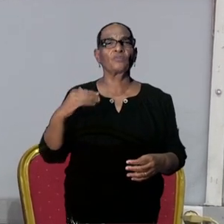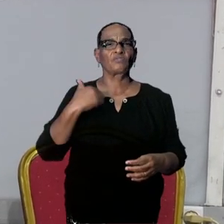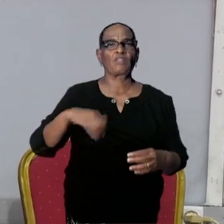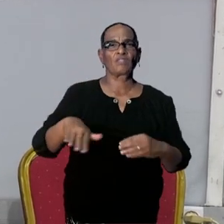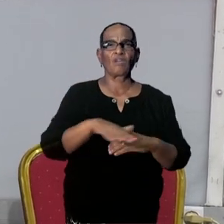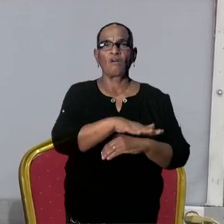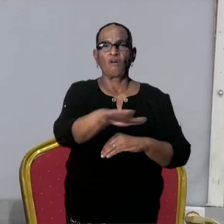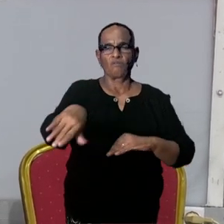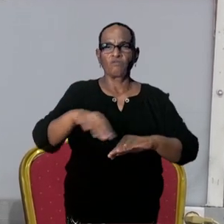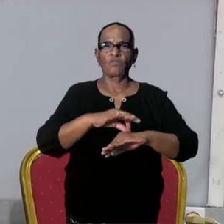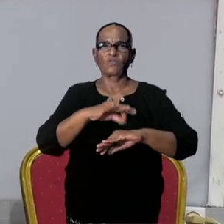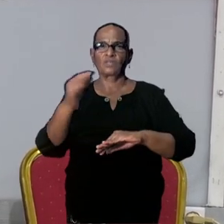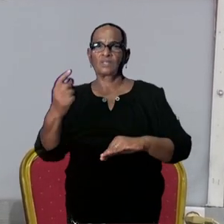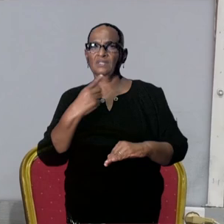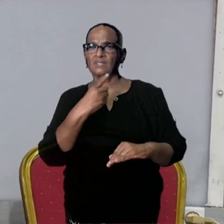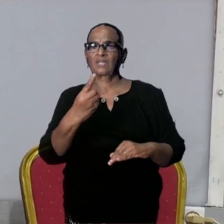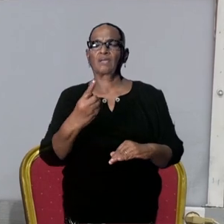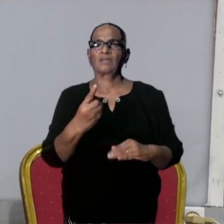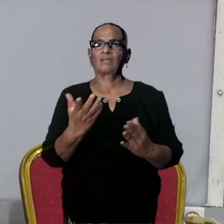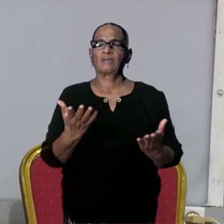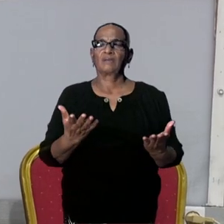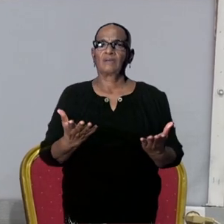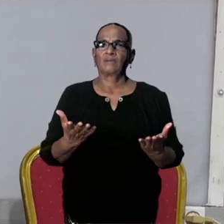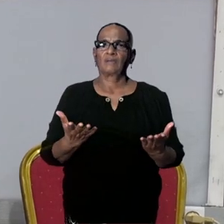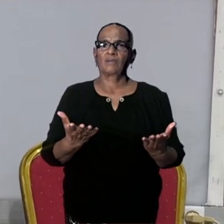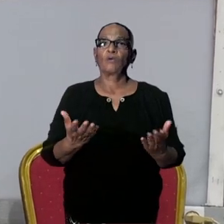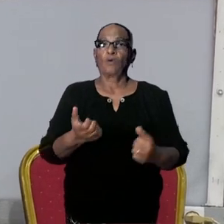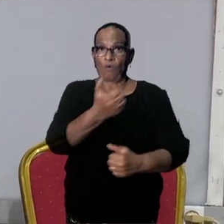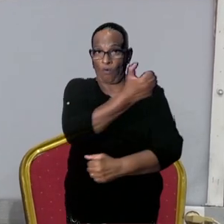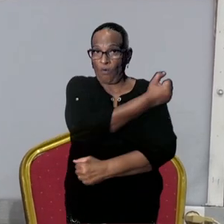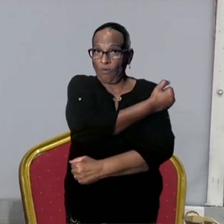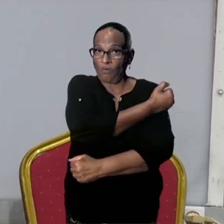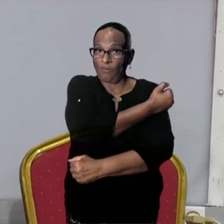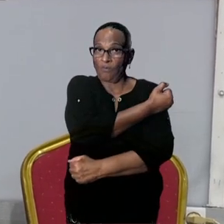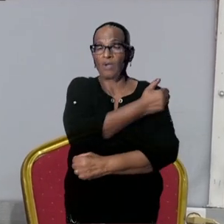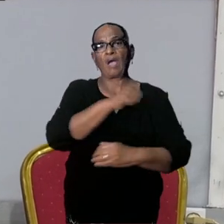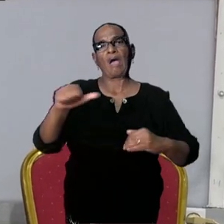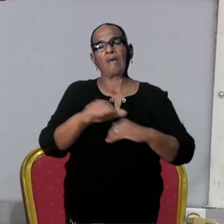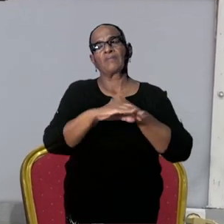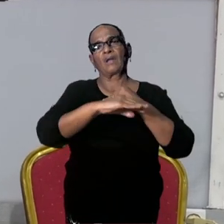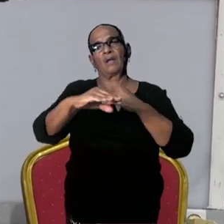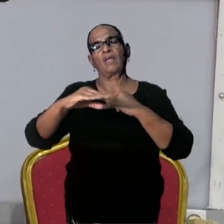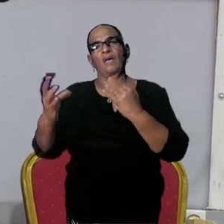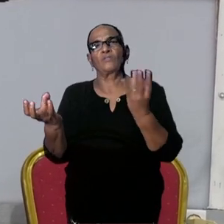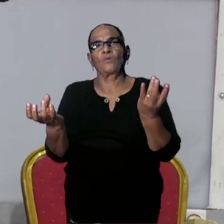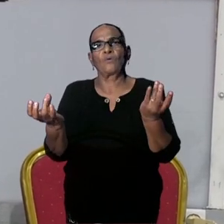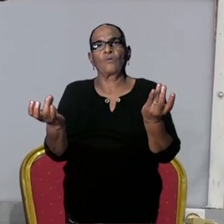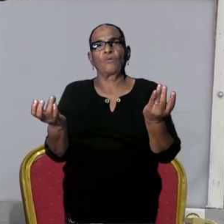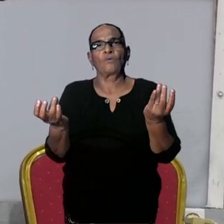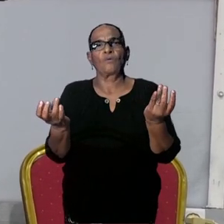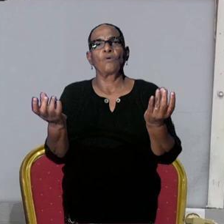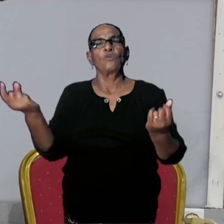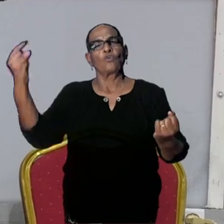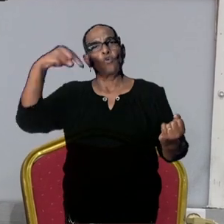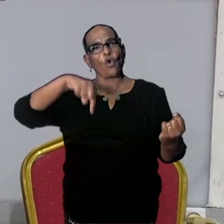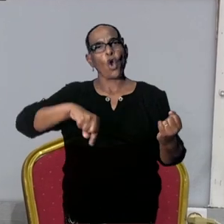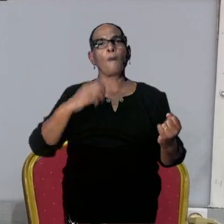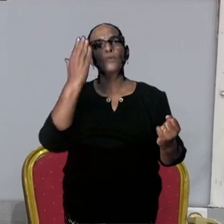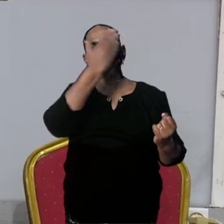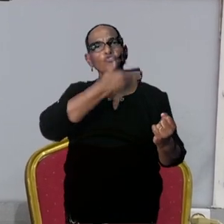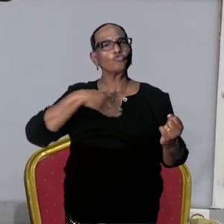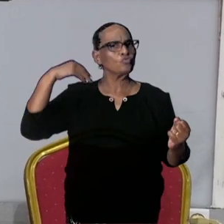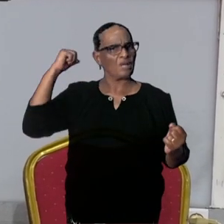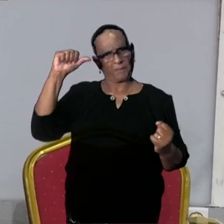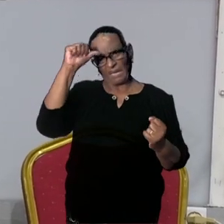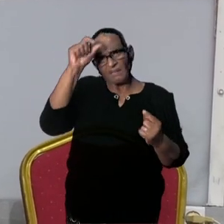dat de minister nog iets meer zou vertellen over hoe die vaccins dan uit andere landen ook naar Suriname komen. Via India hoorde